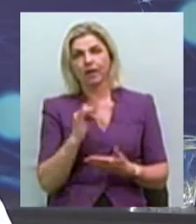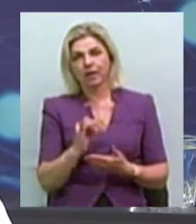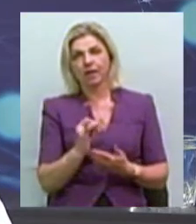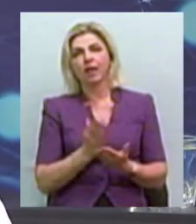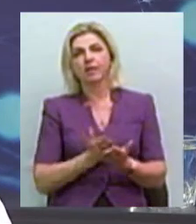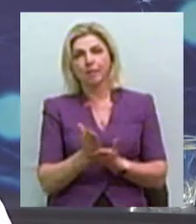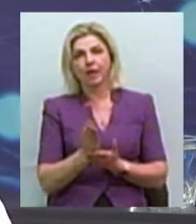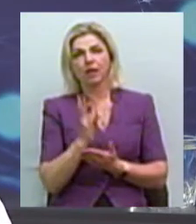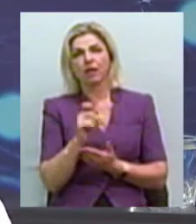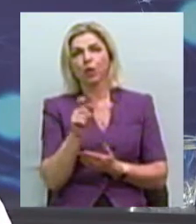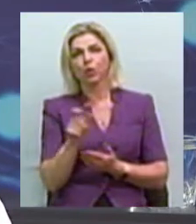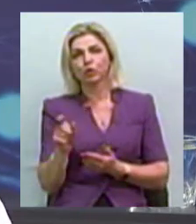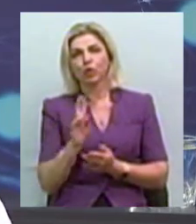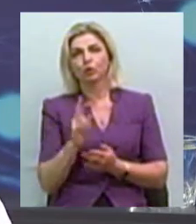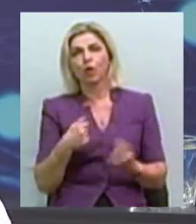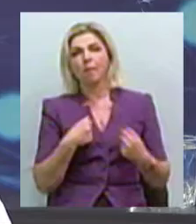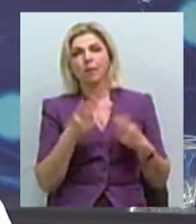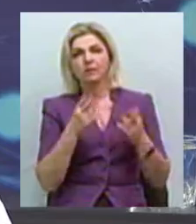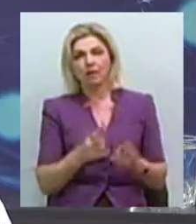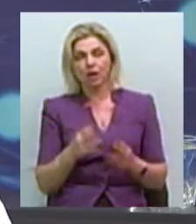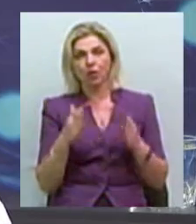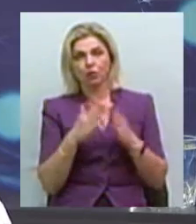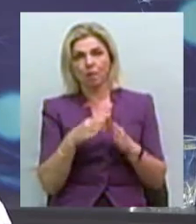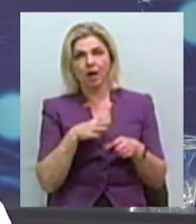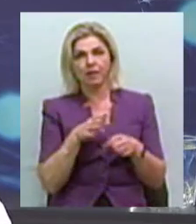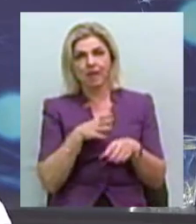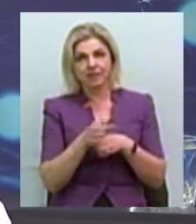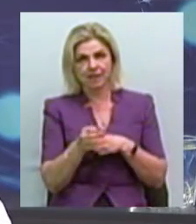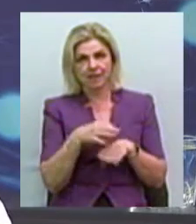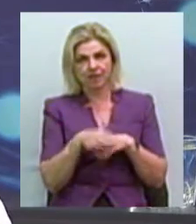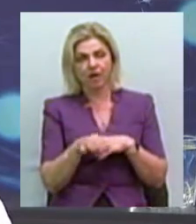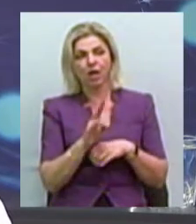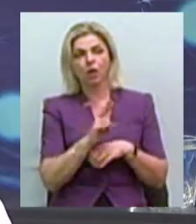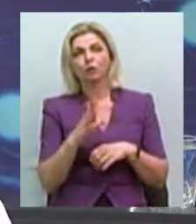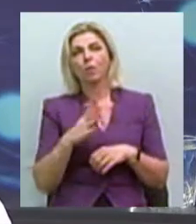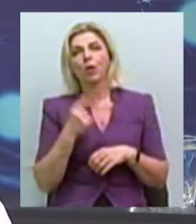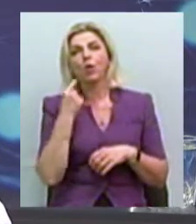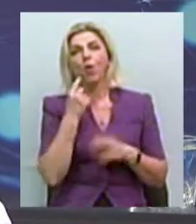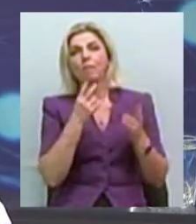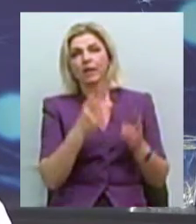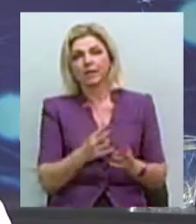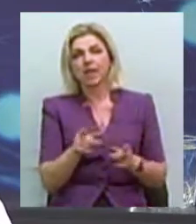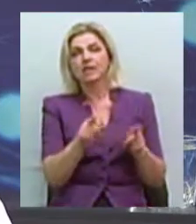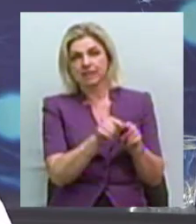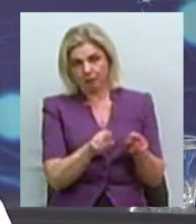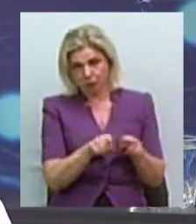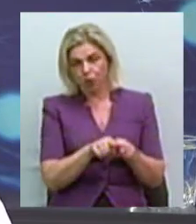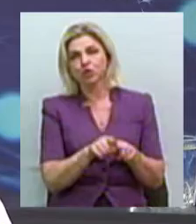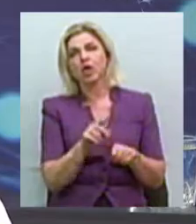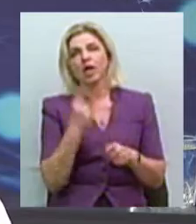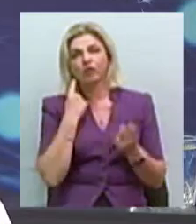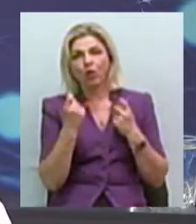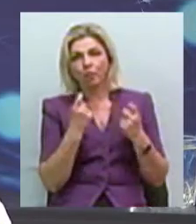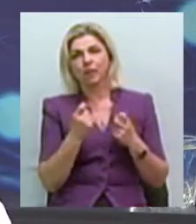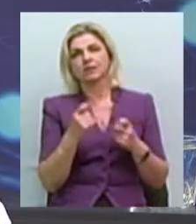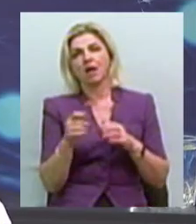направлені вони на осіб, які постраждали від домашнього насильства, та осіб, які стали кривниками. З ними проводиться робота. інформаційні компанії на